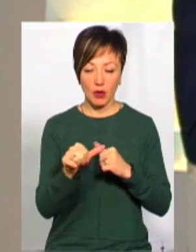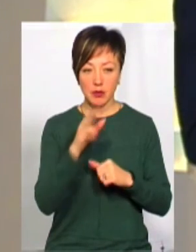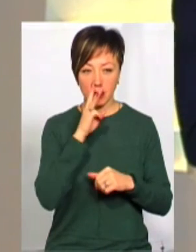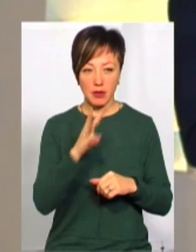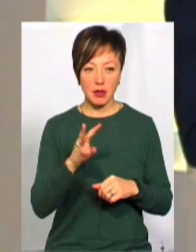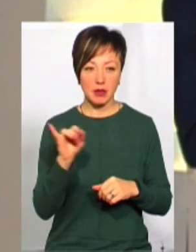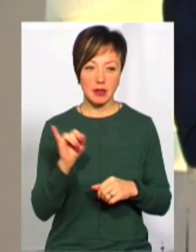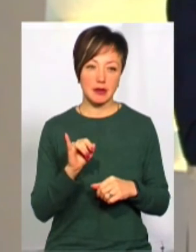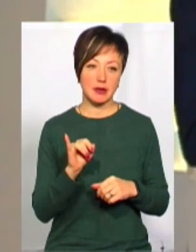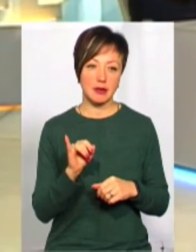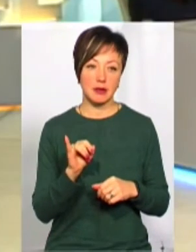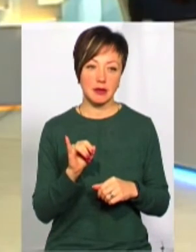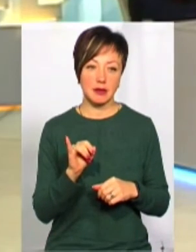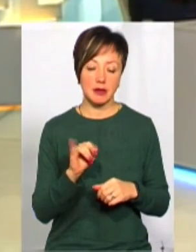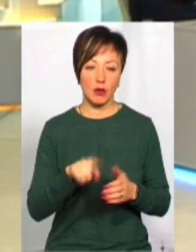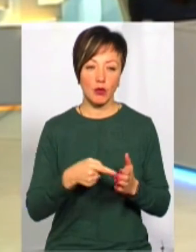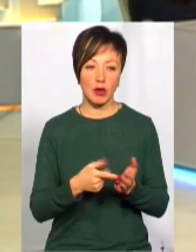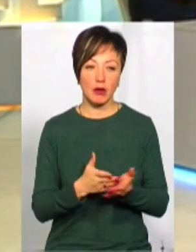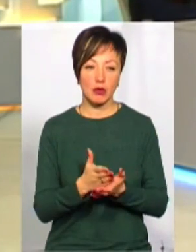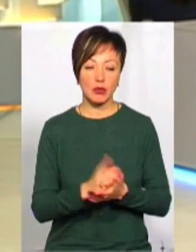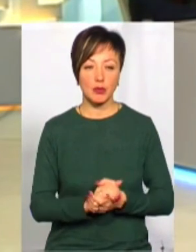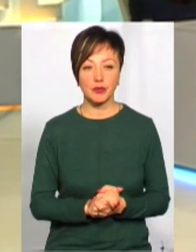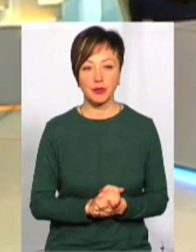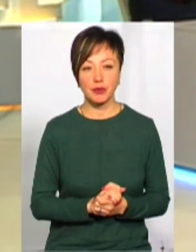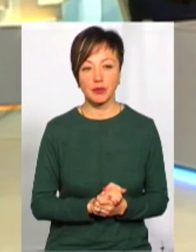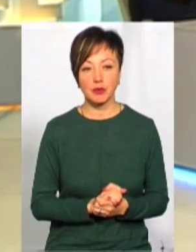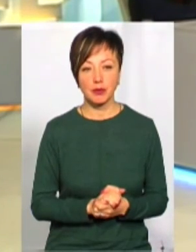заробітної плати та комунальної плати?